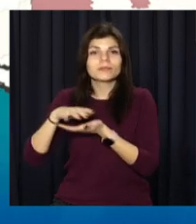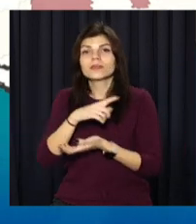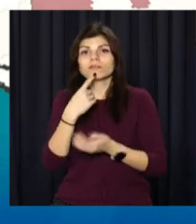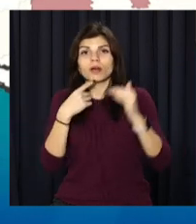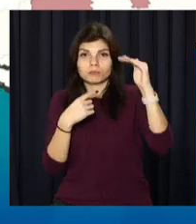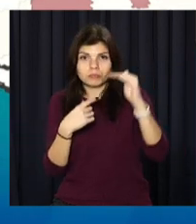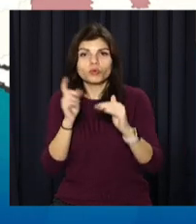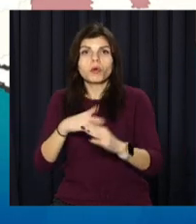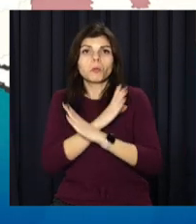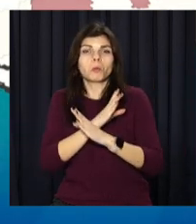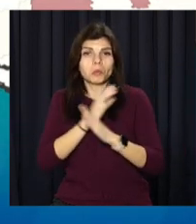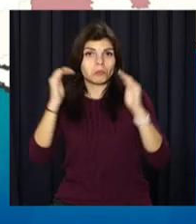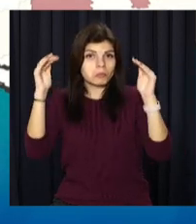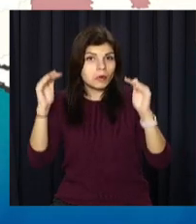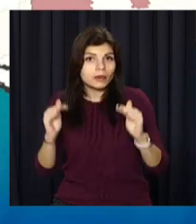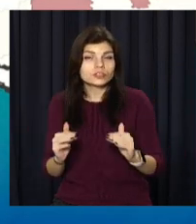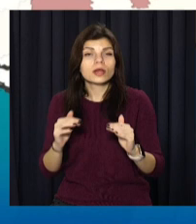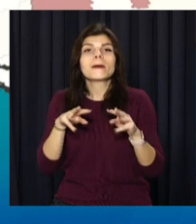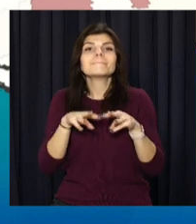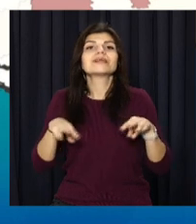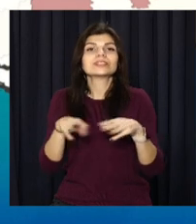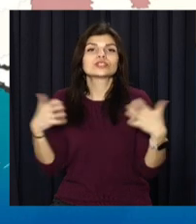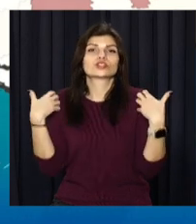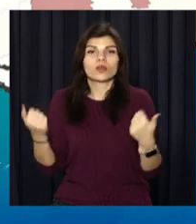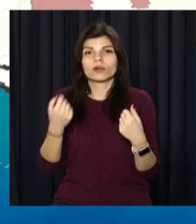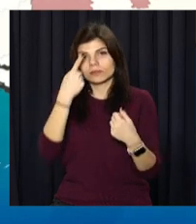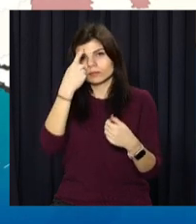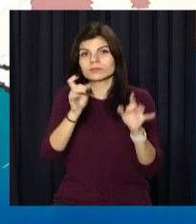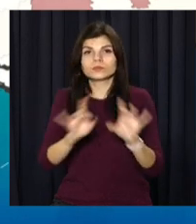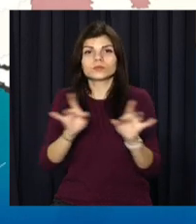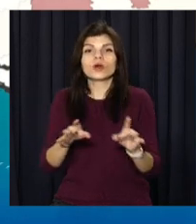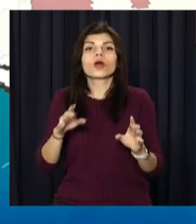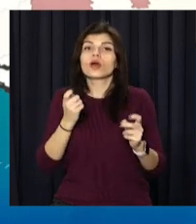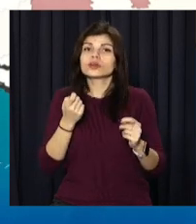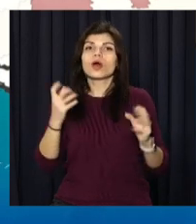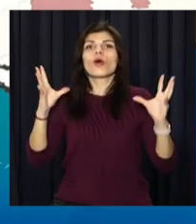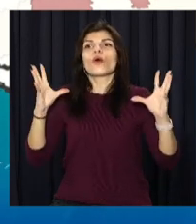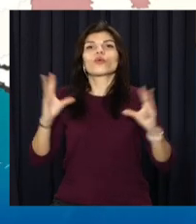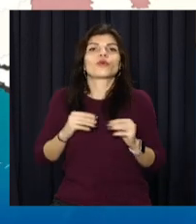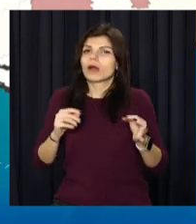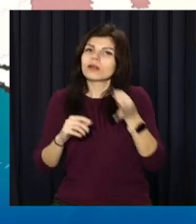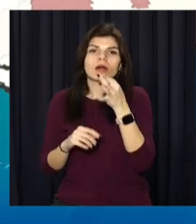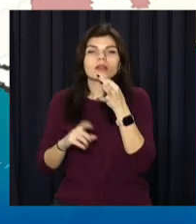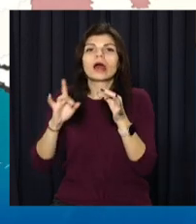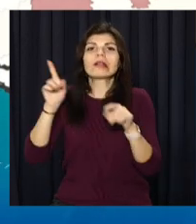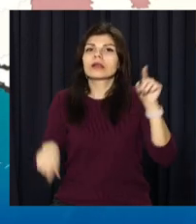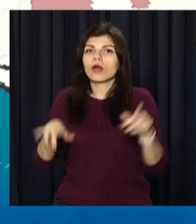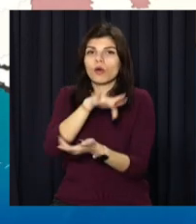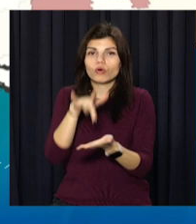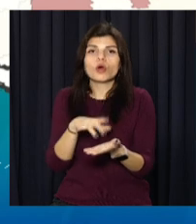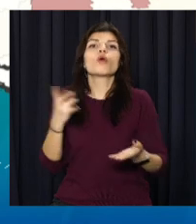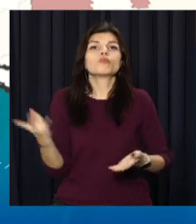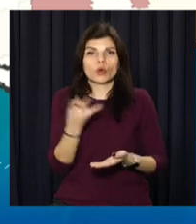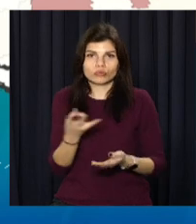летальність. Проте, зазначають у Міністерстві охорони здоров'я, заспокоюватися ще рано, бо в деяких регіонах продовжується ріст